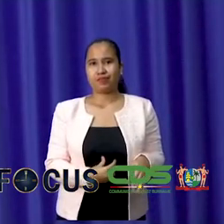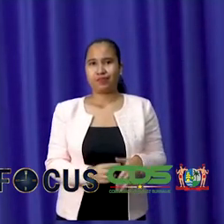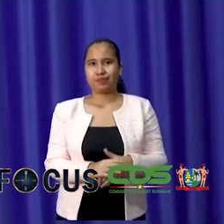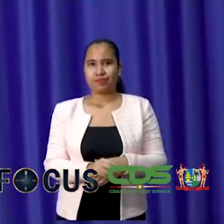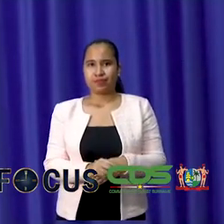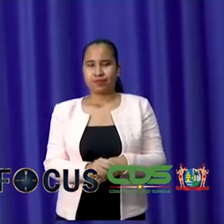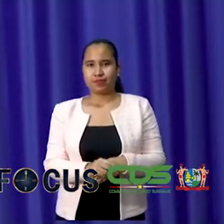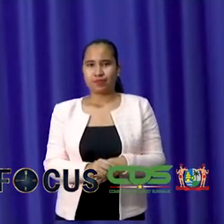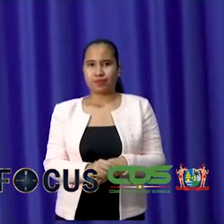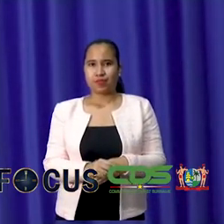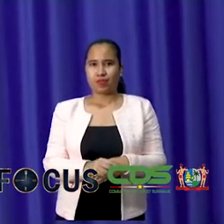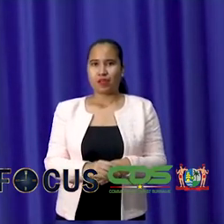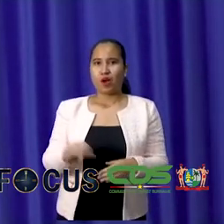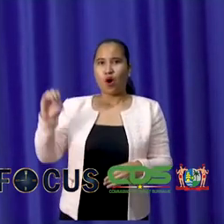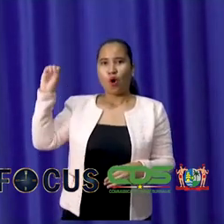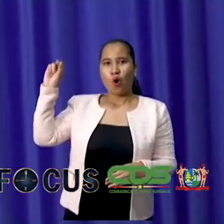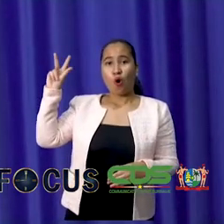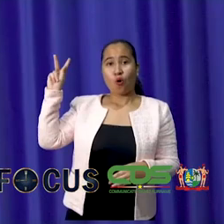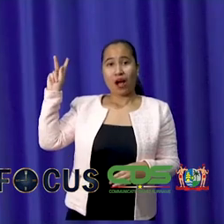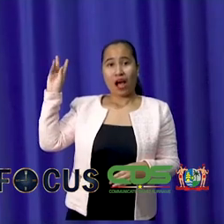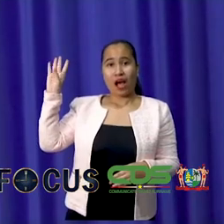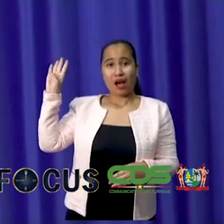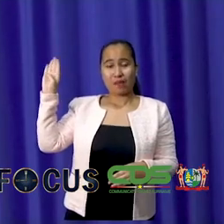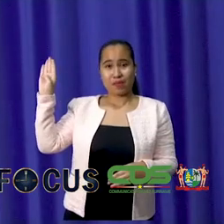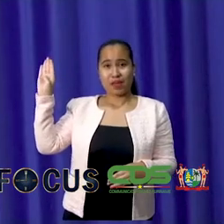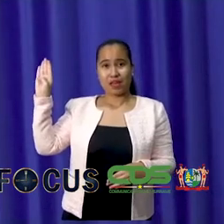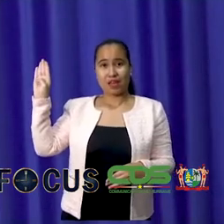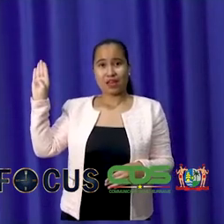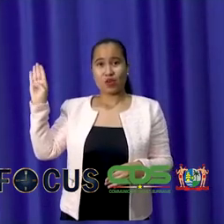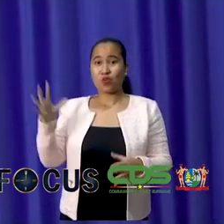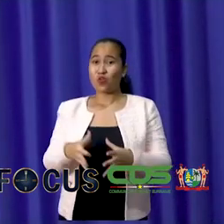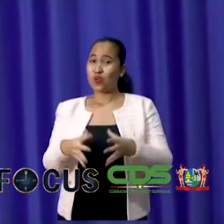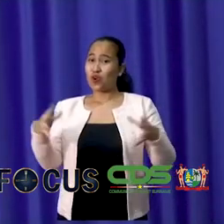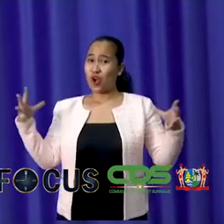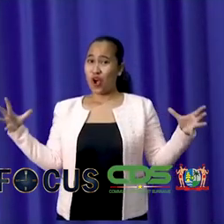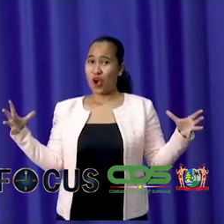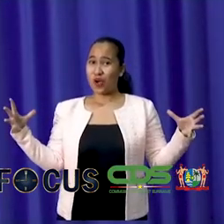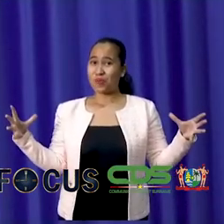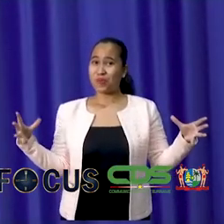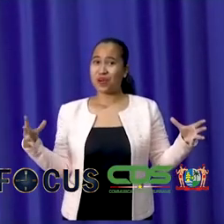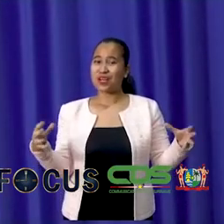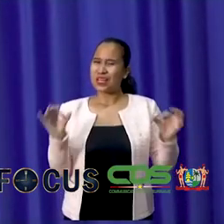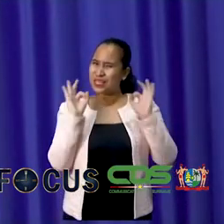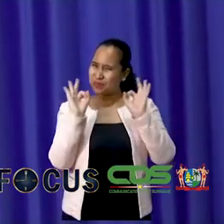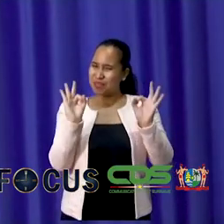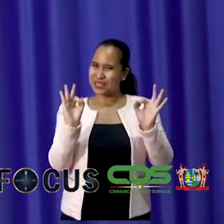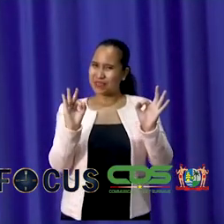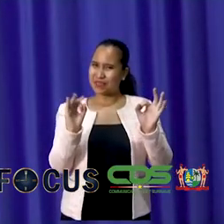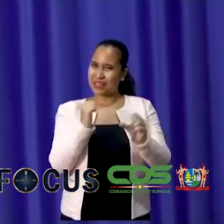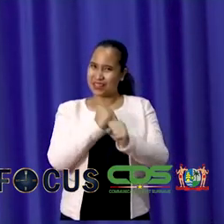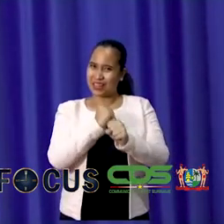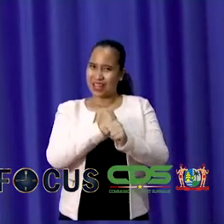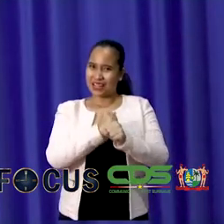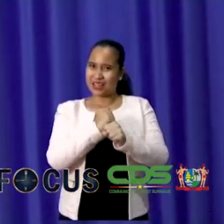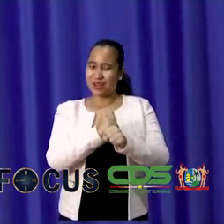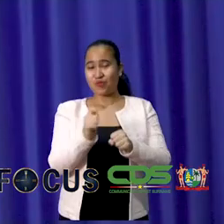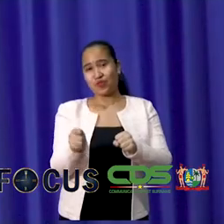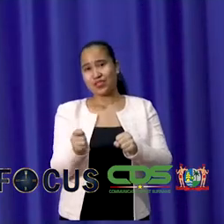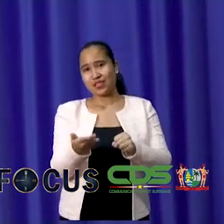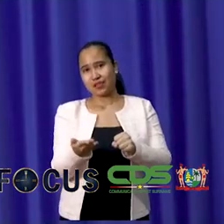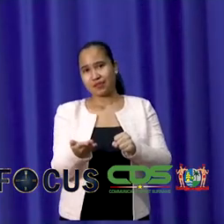Het Onafhankelijk Kiesbureau heeft ook ruime, specifieke taken en bevoegdheden, geachte voorzitter